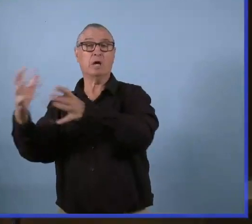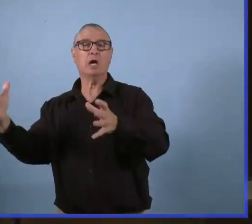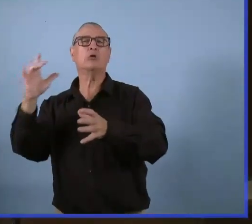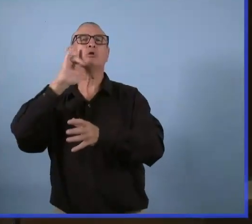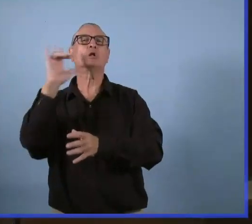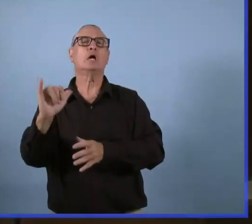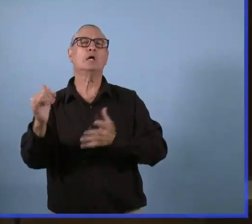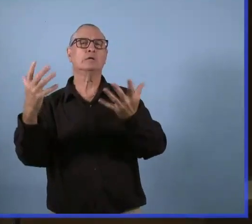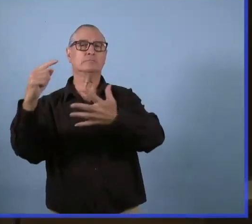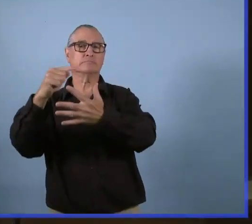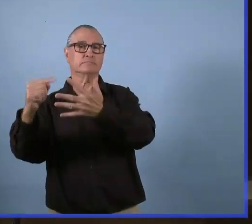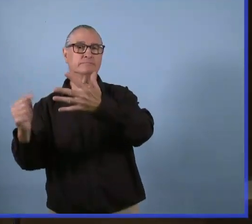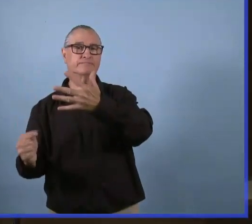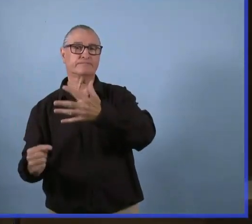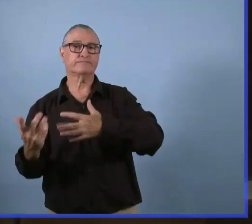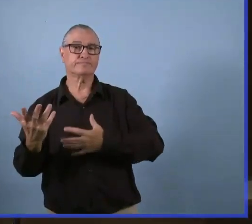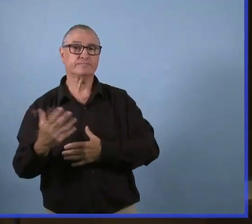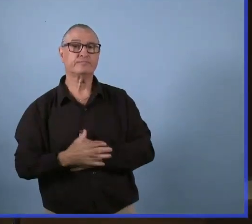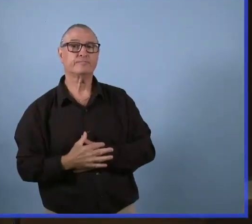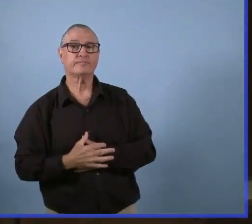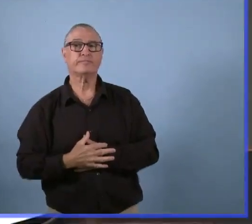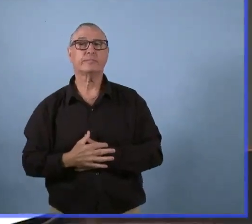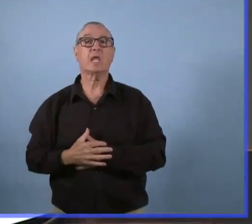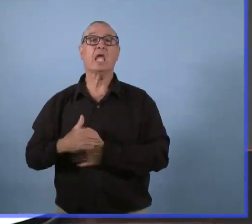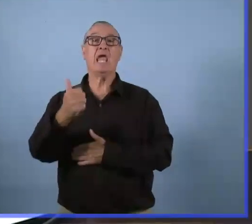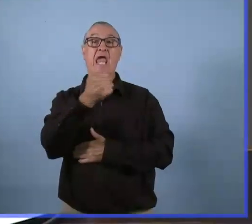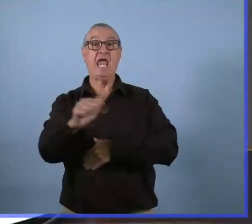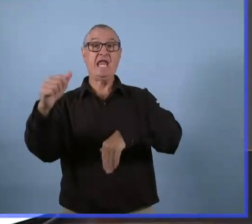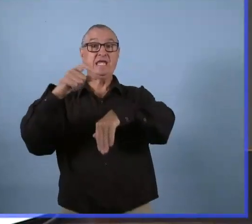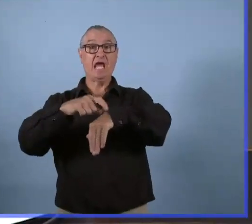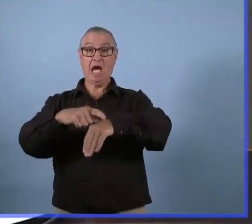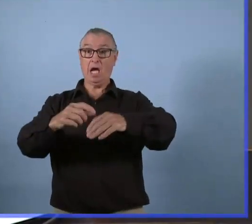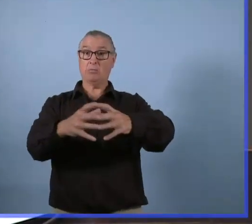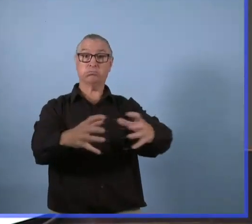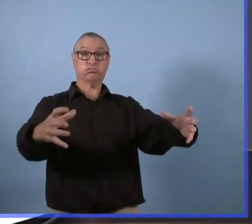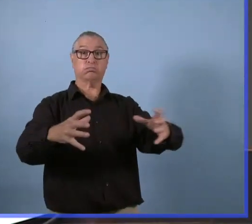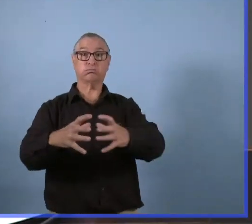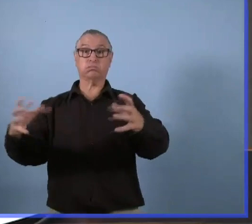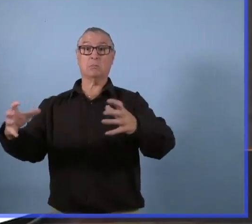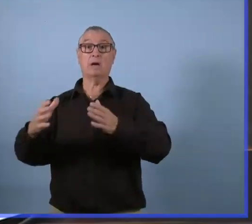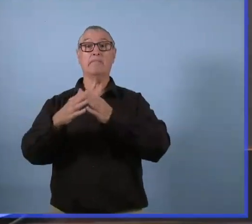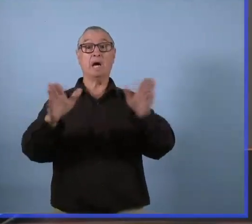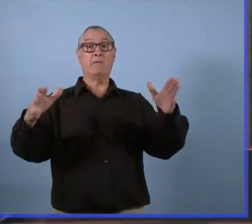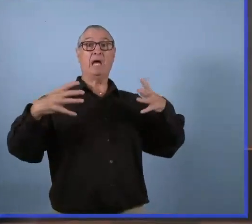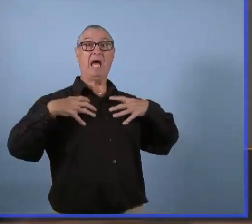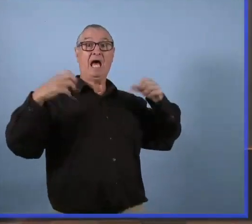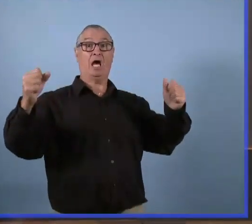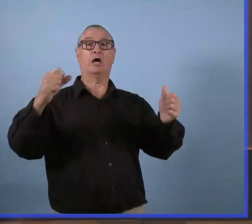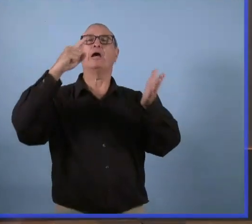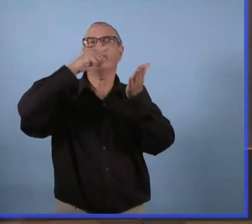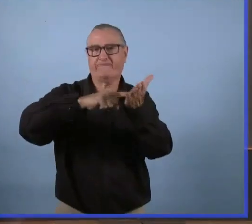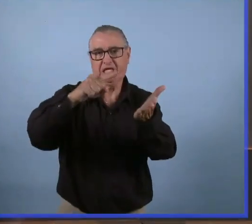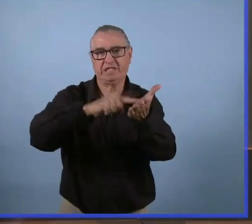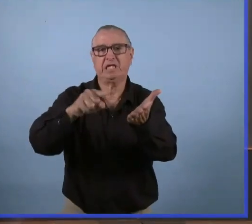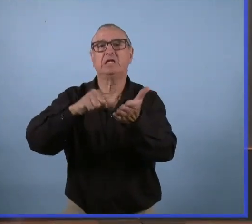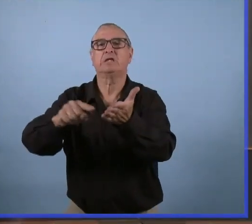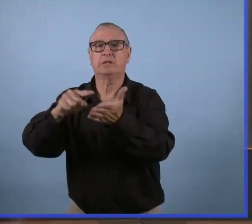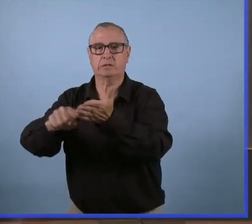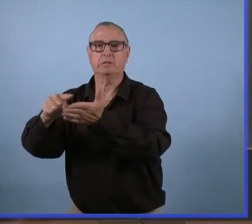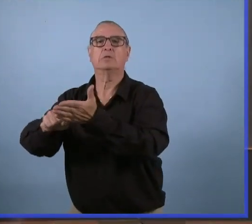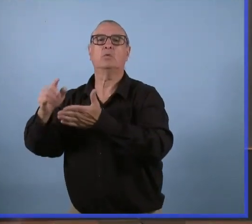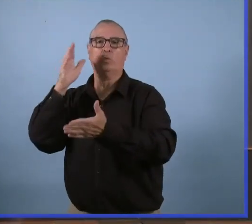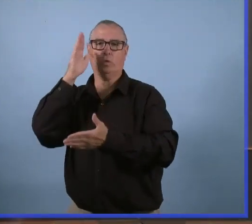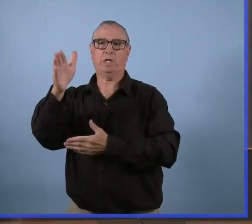passerait s'il y avait une éclosion dans un établissement. Quand il y a une éclosion, il y a une enquête de la santé publique. Et les